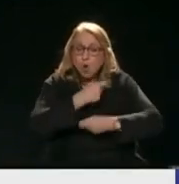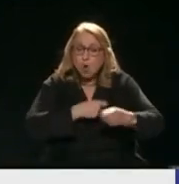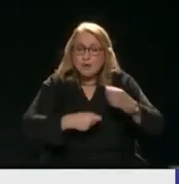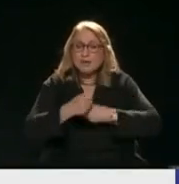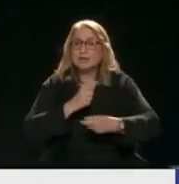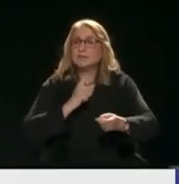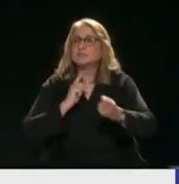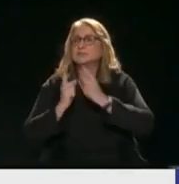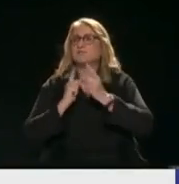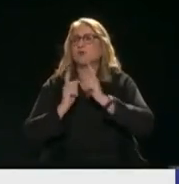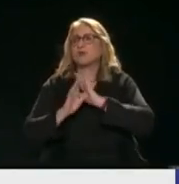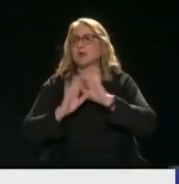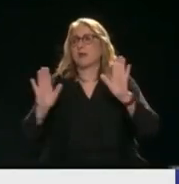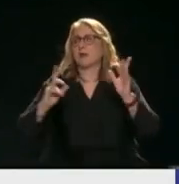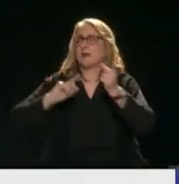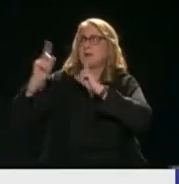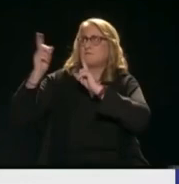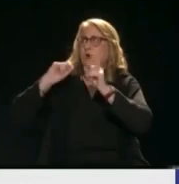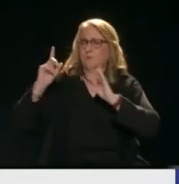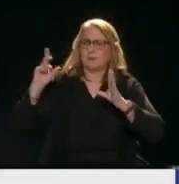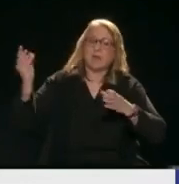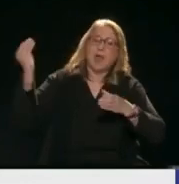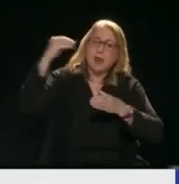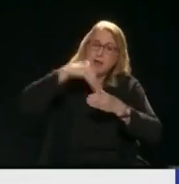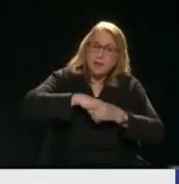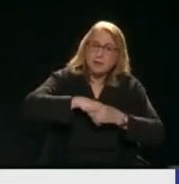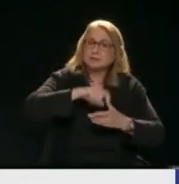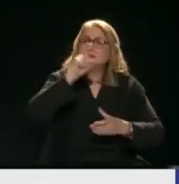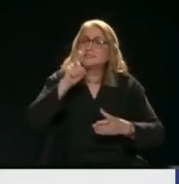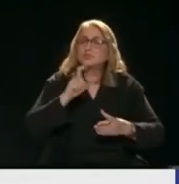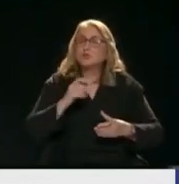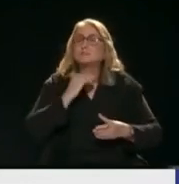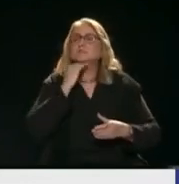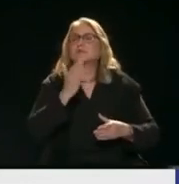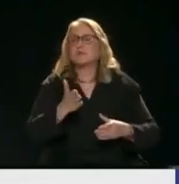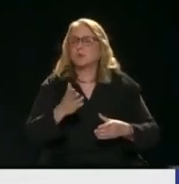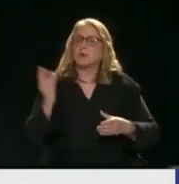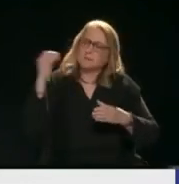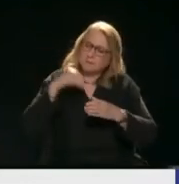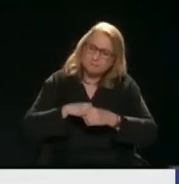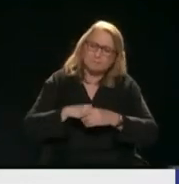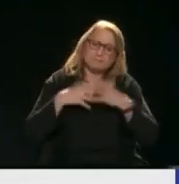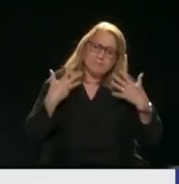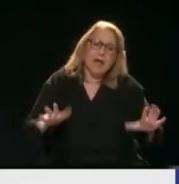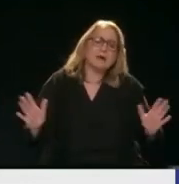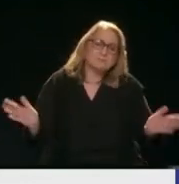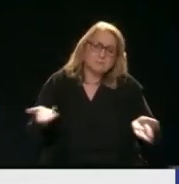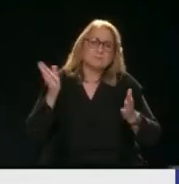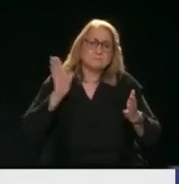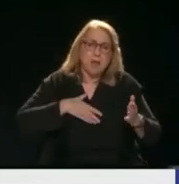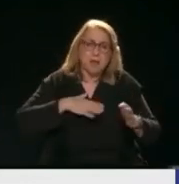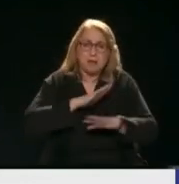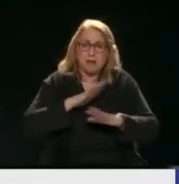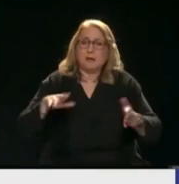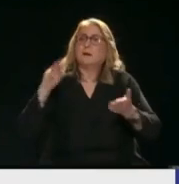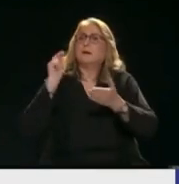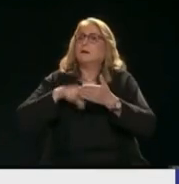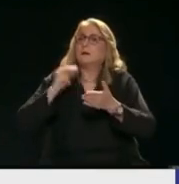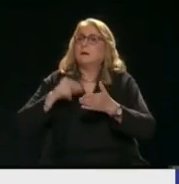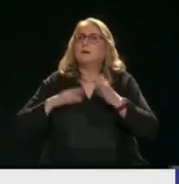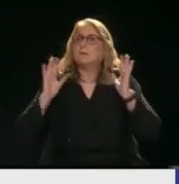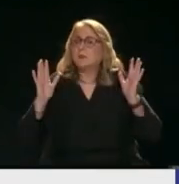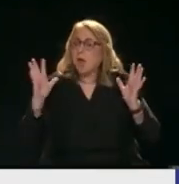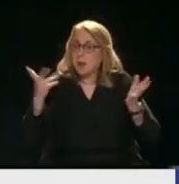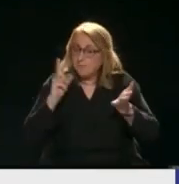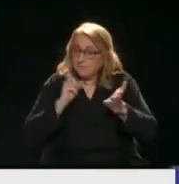μπορεί να μπαίνει στη ζωή μας Αν και μπήκε Ο τρόπος που μπήκε αλλά και το τι έχει υπογραφθεί Είναι μια άλλη διαδικασία το οποίο θα ελευθεί Αλλά και αυτά που